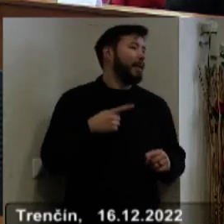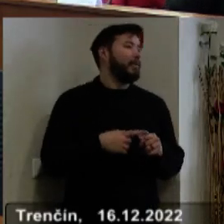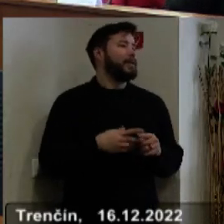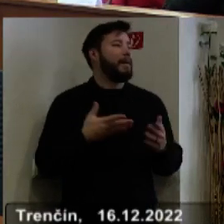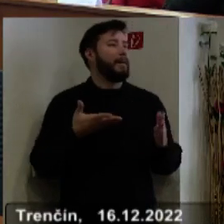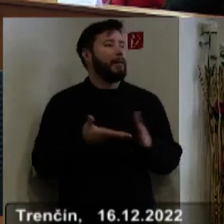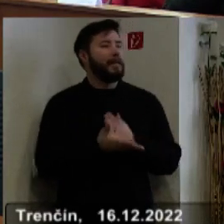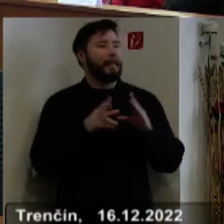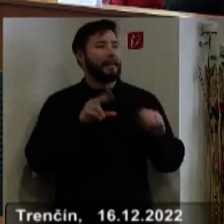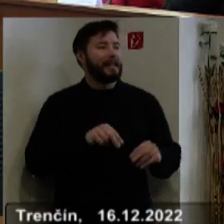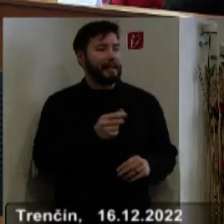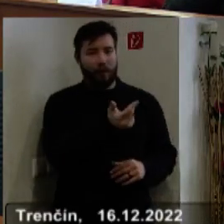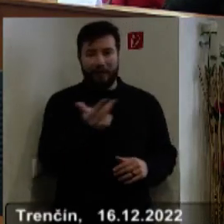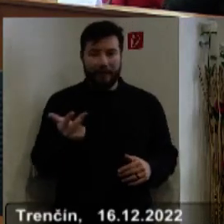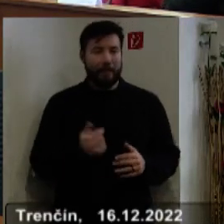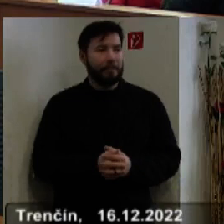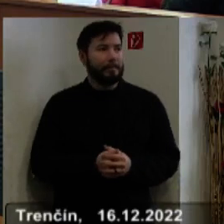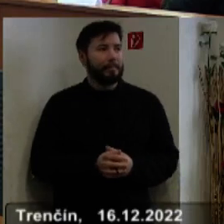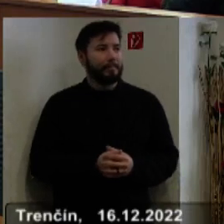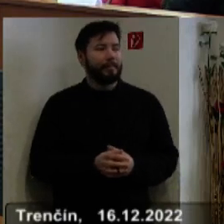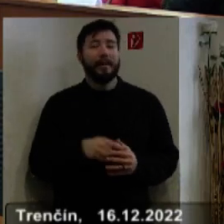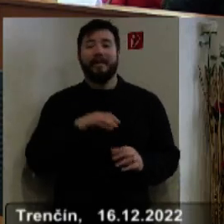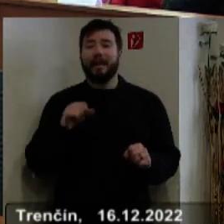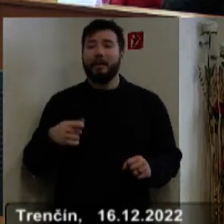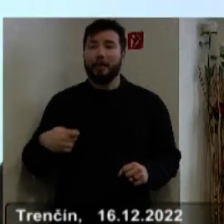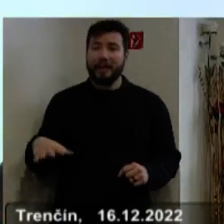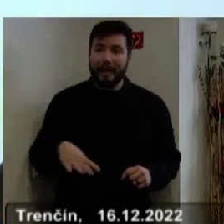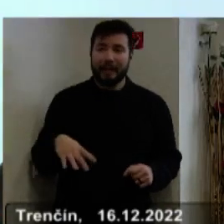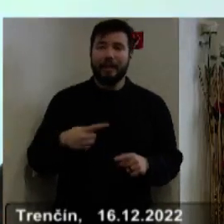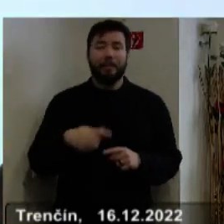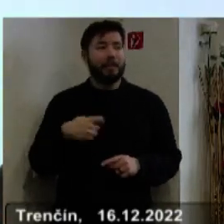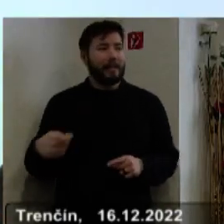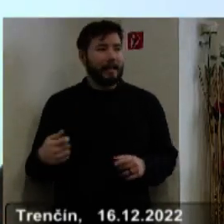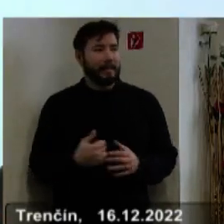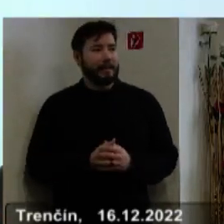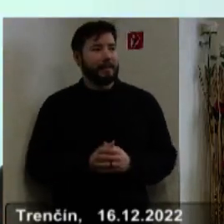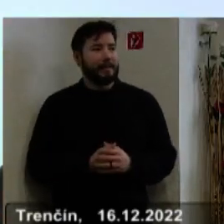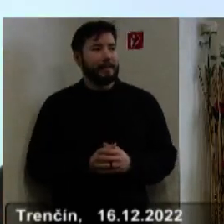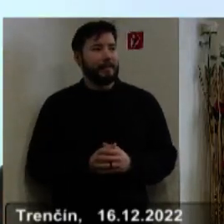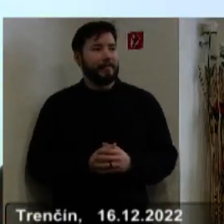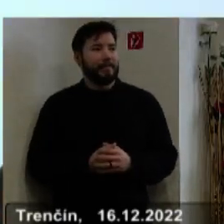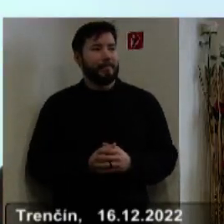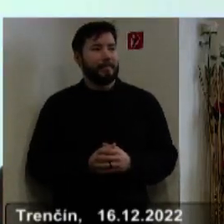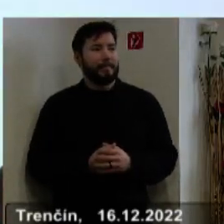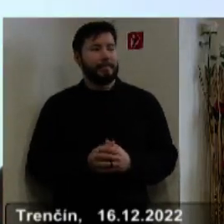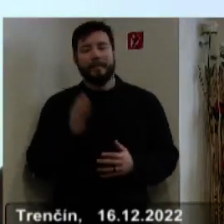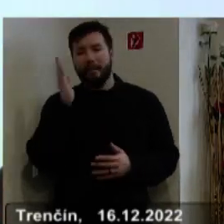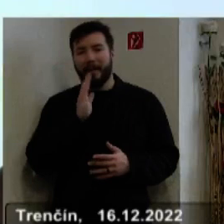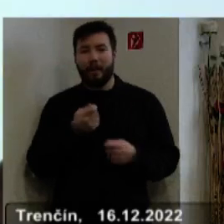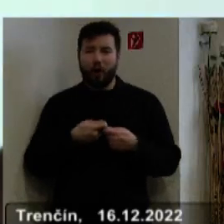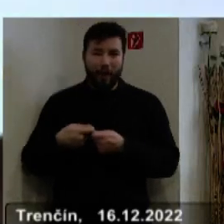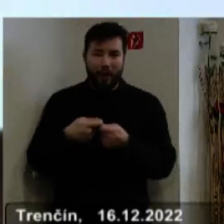podpredsedovia, pani poslankyne, pani poslanci, milí